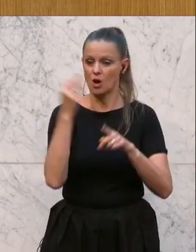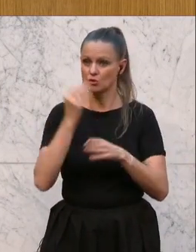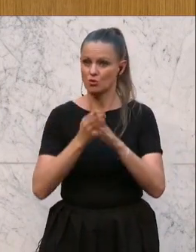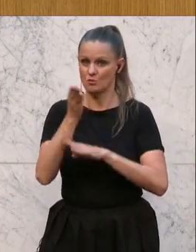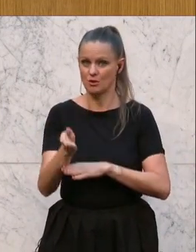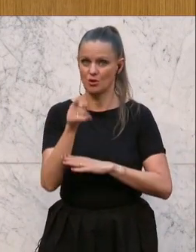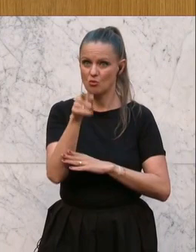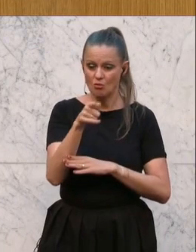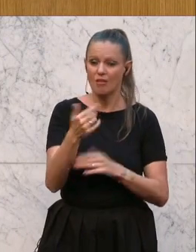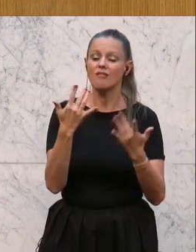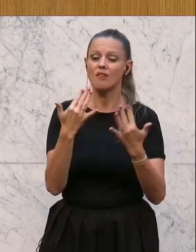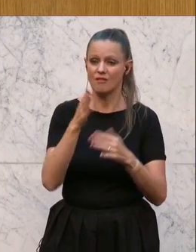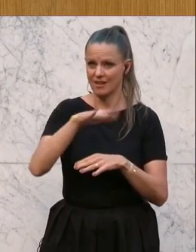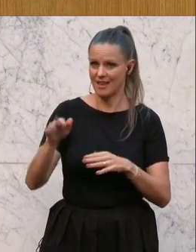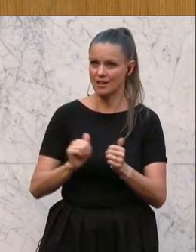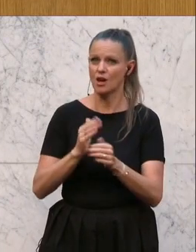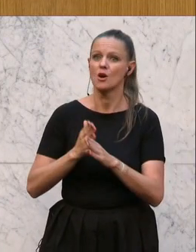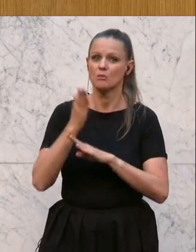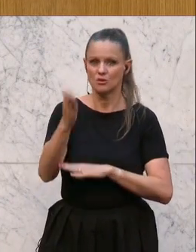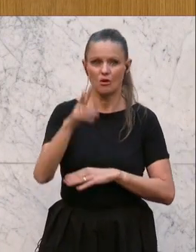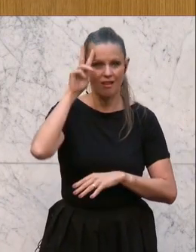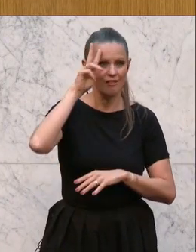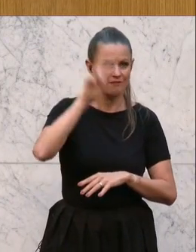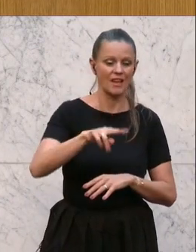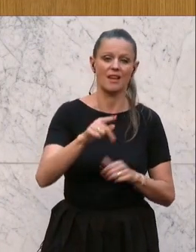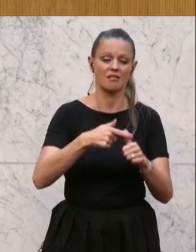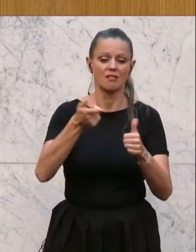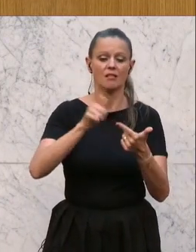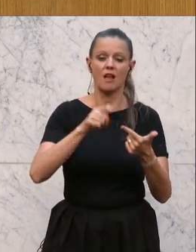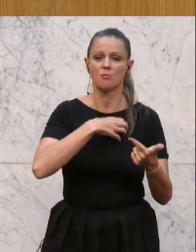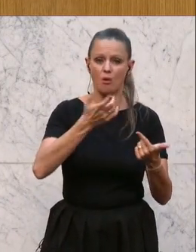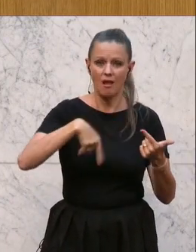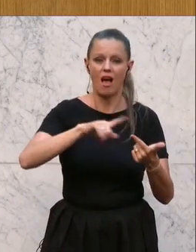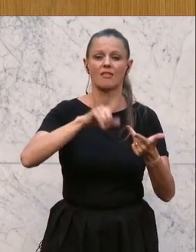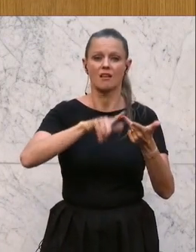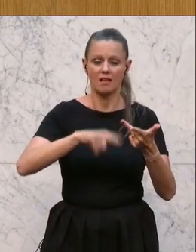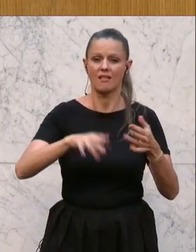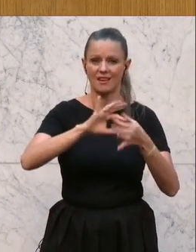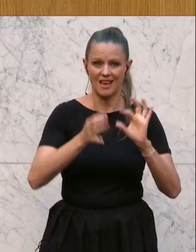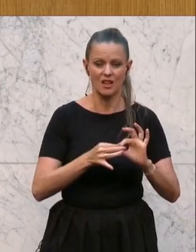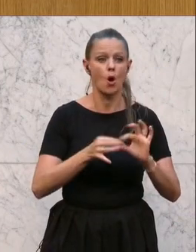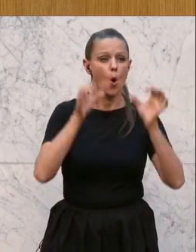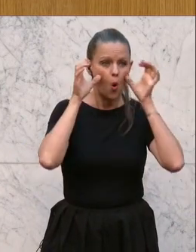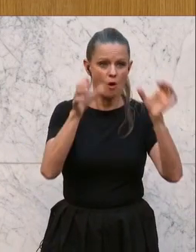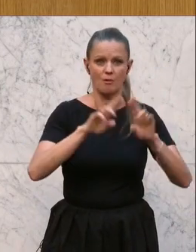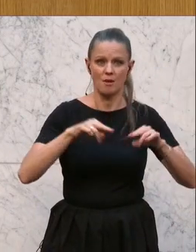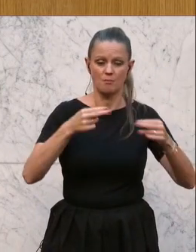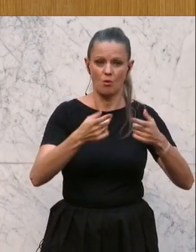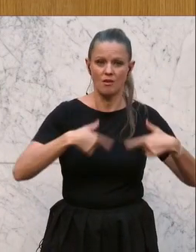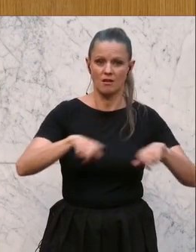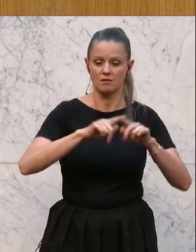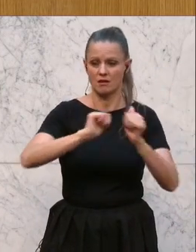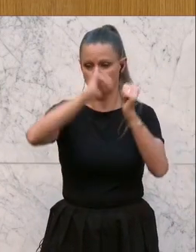Wie viele Kinder dort die Schule besuchen? Ganz weit voran Wien, dann kommt das Burgenland und dann liegt Kärnten. Und alle ÖVP-geführten Bundesländer sind weit